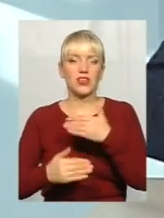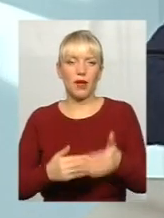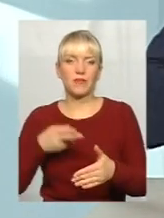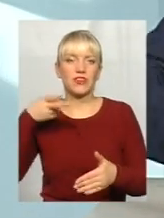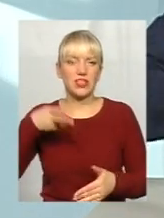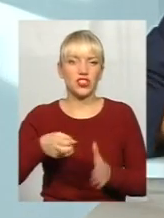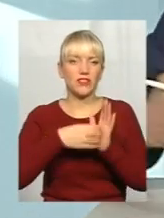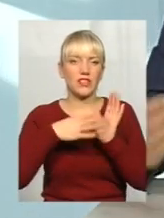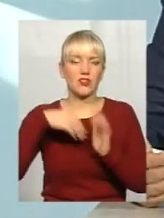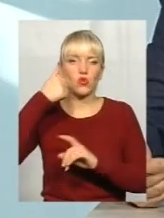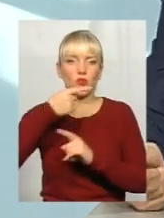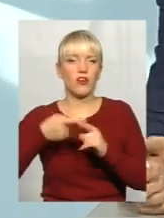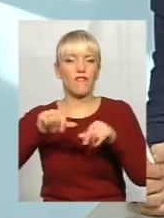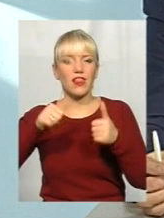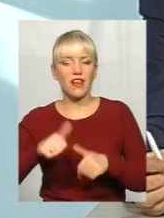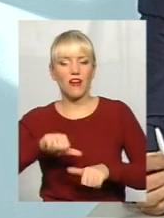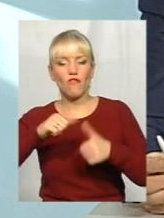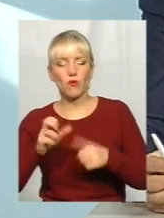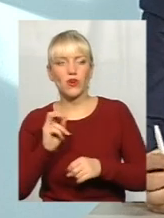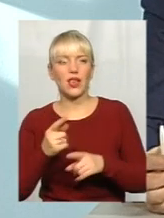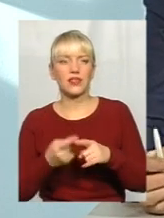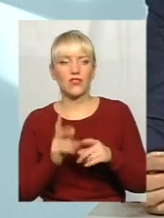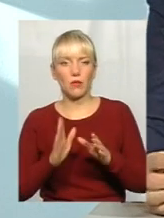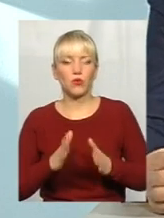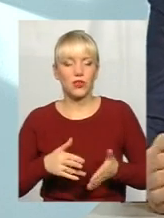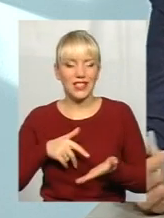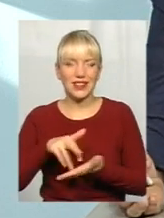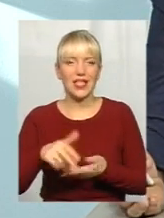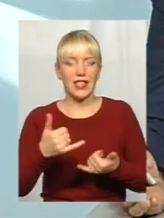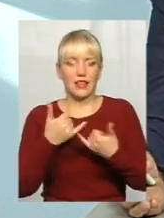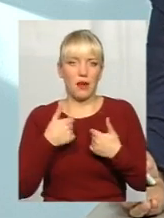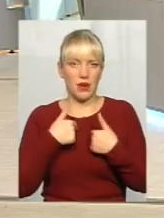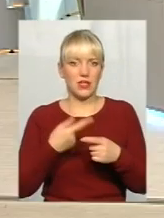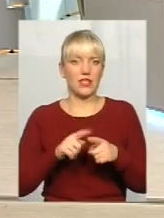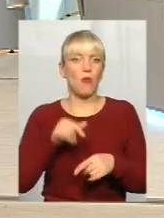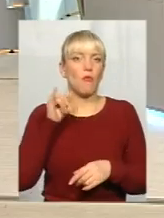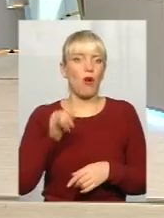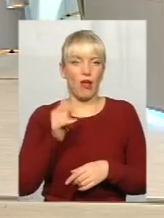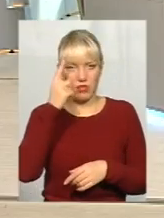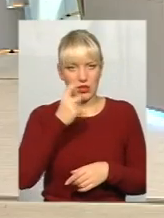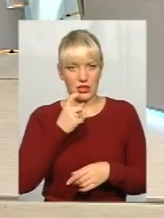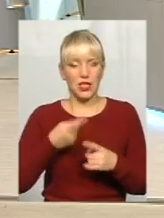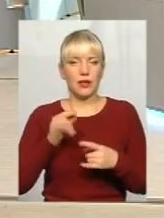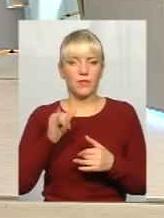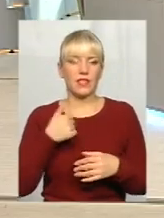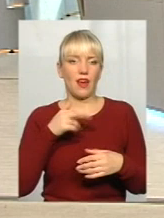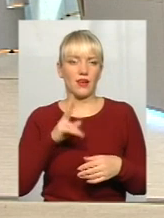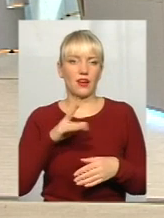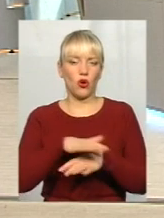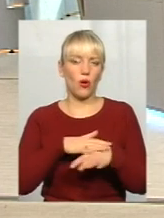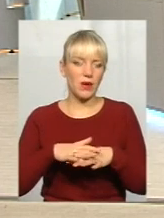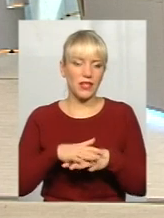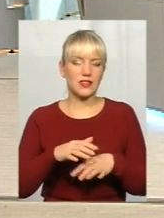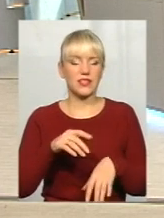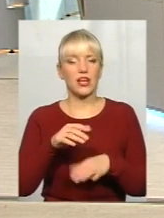Влада вже формує, як вона буде йти, і для мене це дуже поганий дзвінок, це поганий приклад того, і як має громадянське суспільство